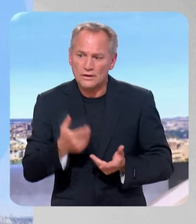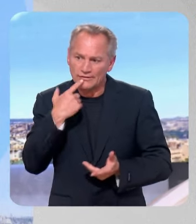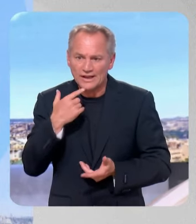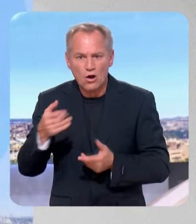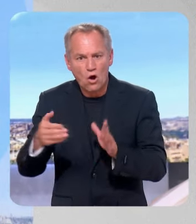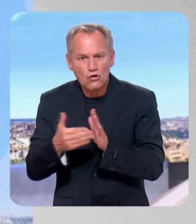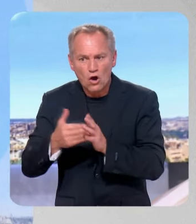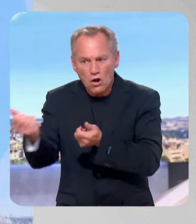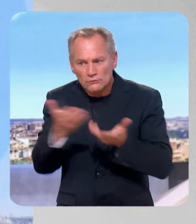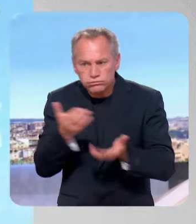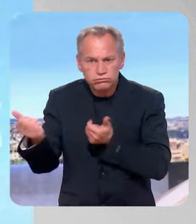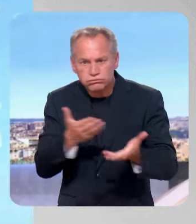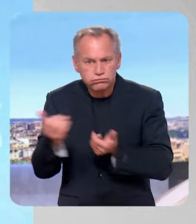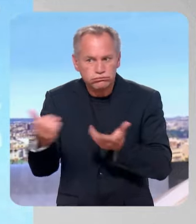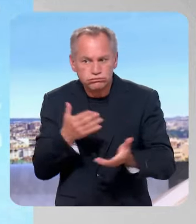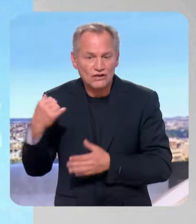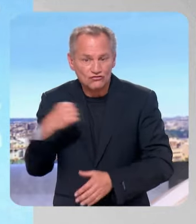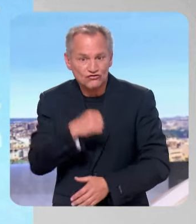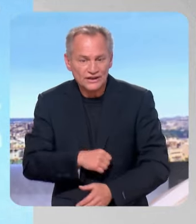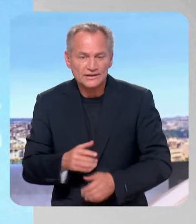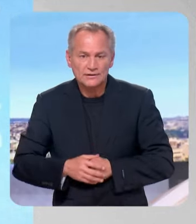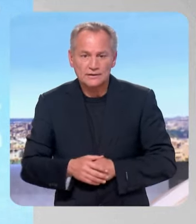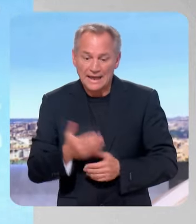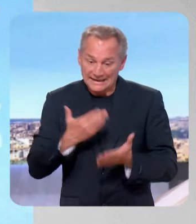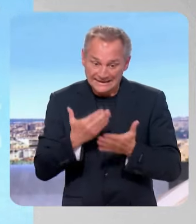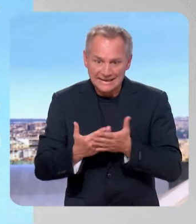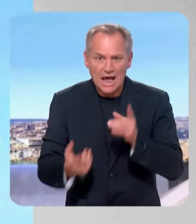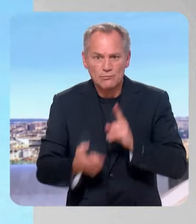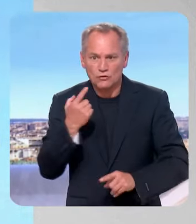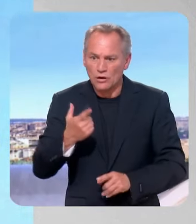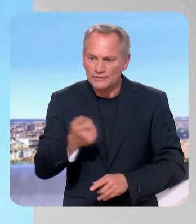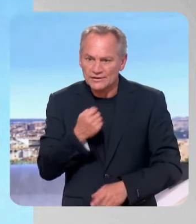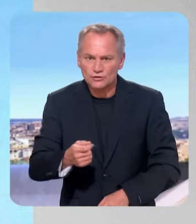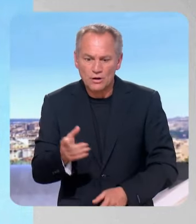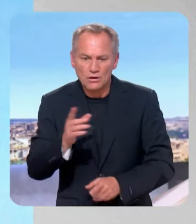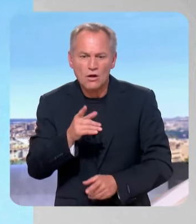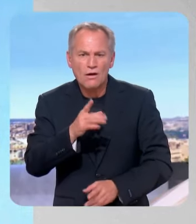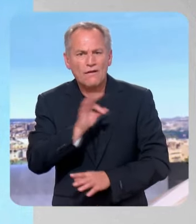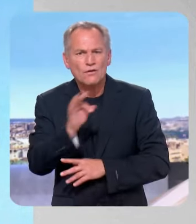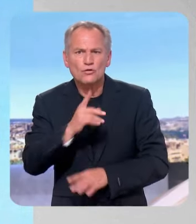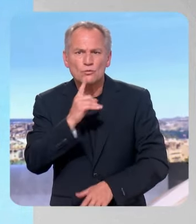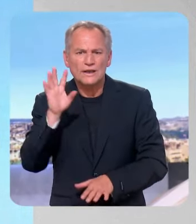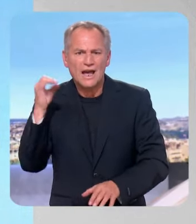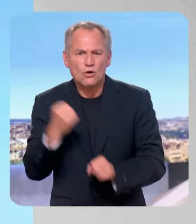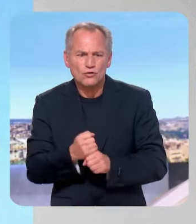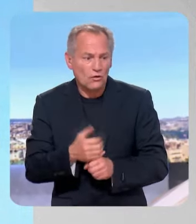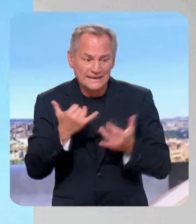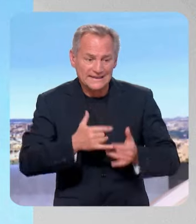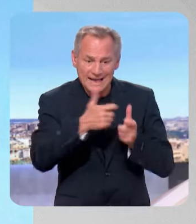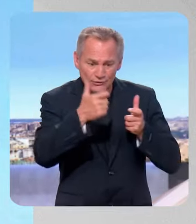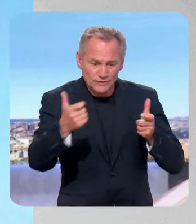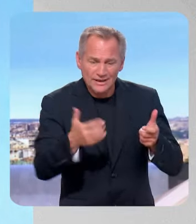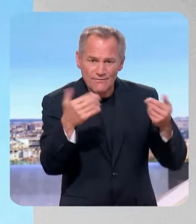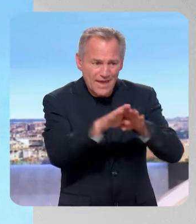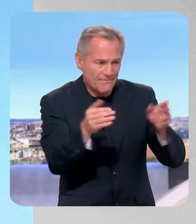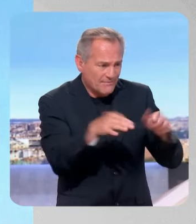notamment de Chine. Alors ça se résorbe, mais vous avez parfaitement raison. C'est un des grands enjeux de faire basculer une France qui, depuis 40 ans, a désindustrialisé, fermé